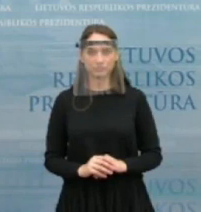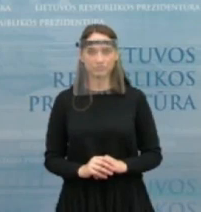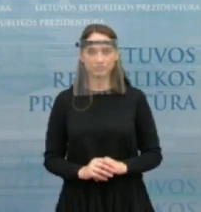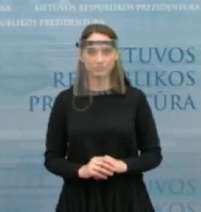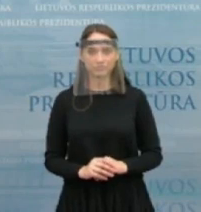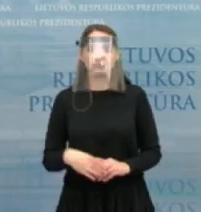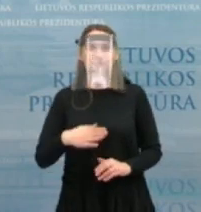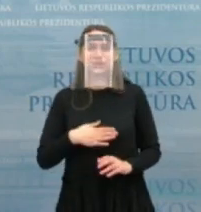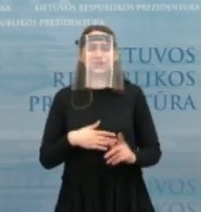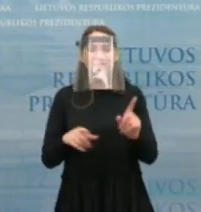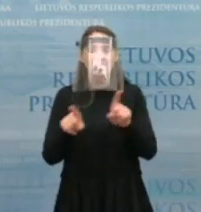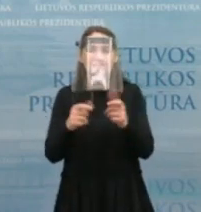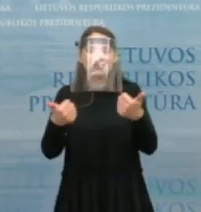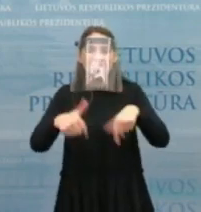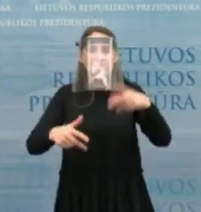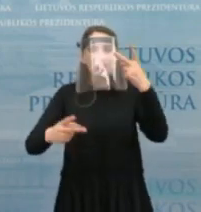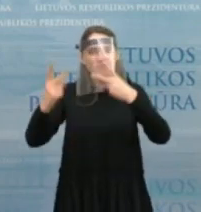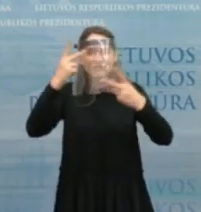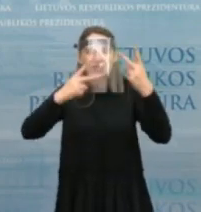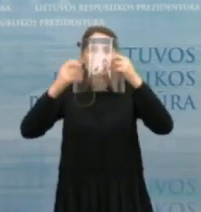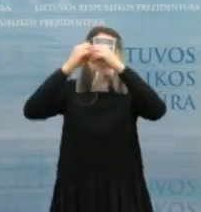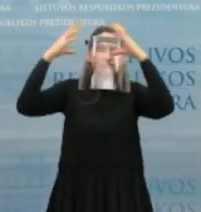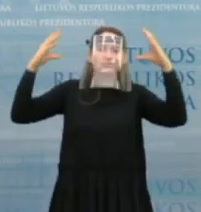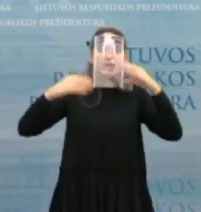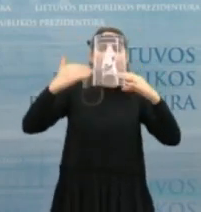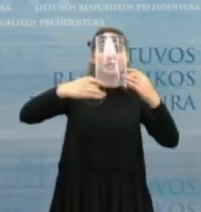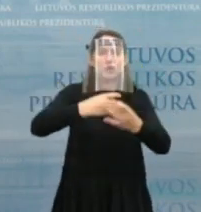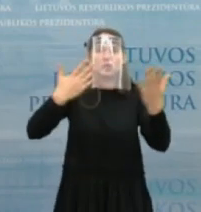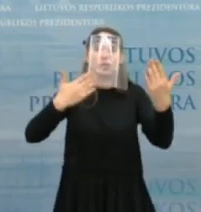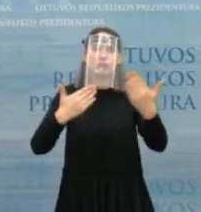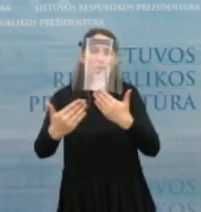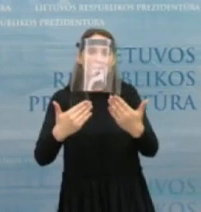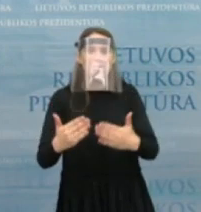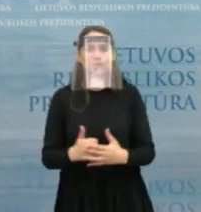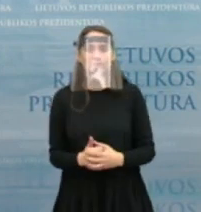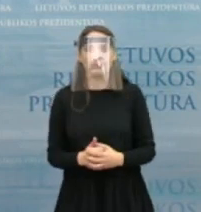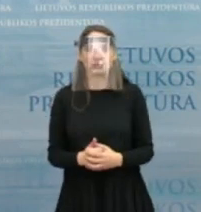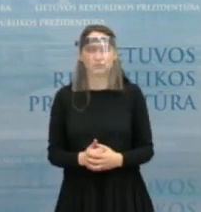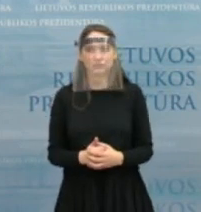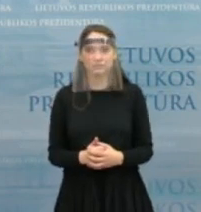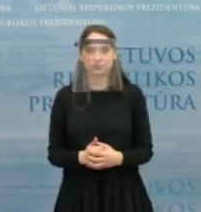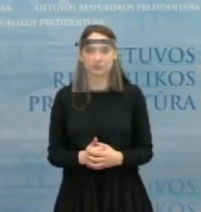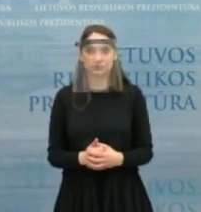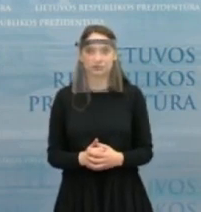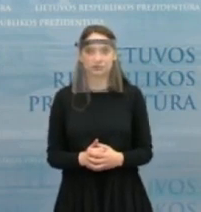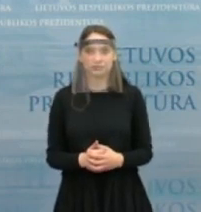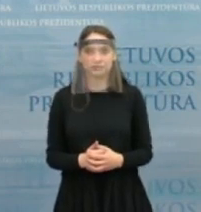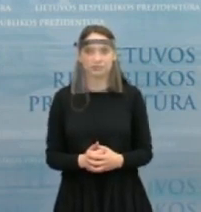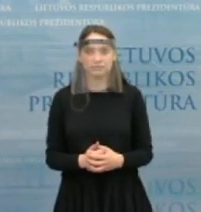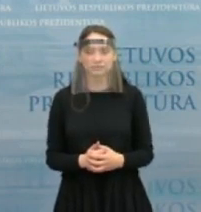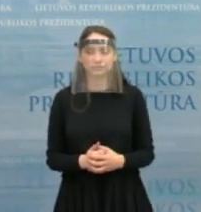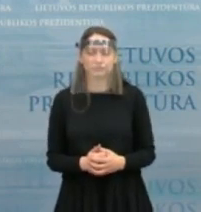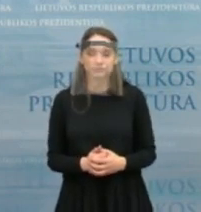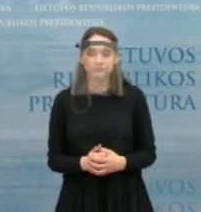Platesnė vizija ir ta kalba apie ją galbūt yra, na, sąlygota tiesiog dėl to, kad, na,